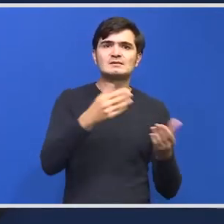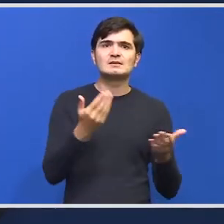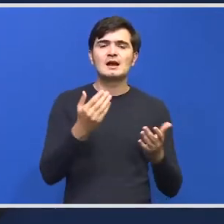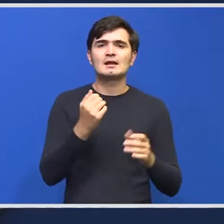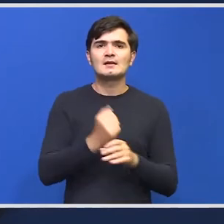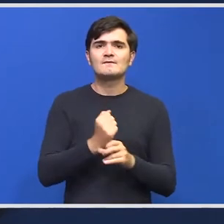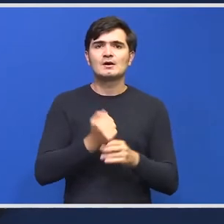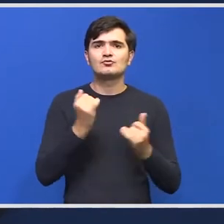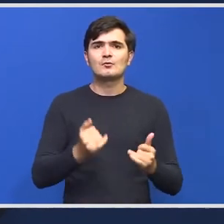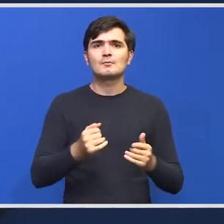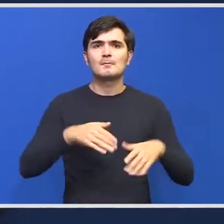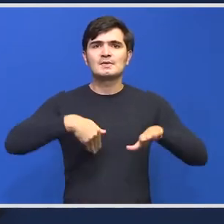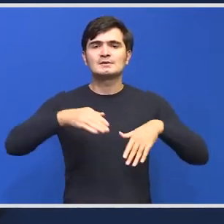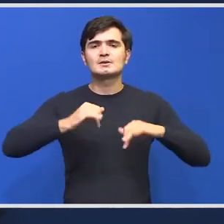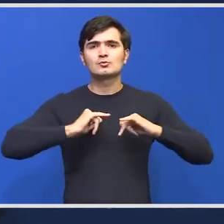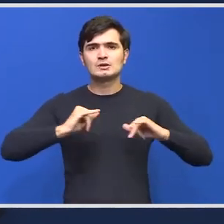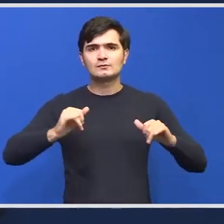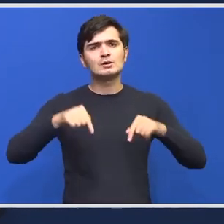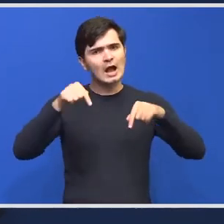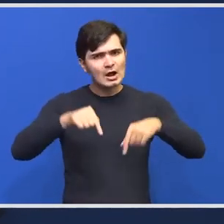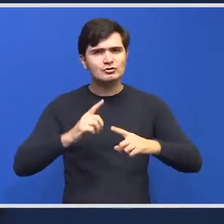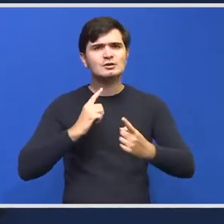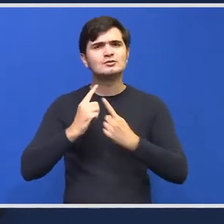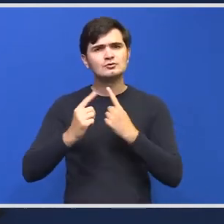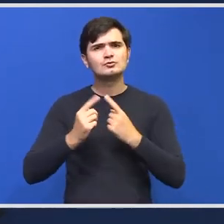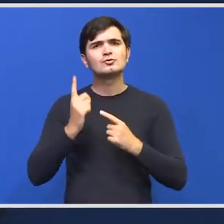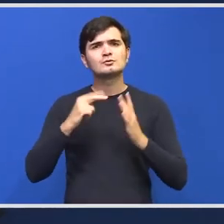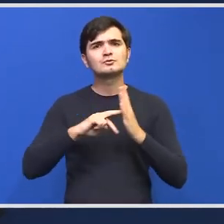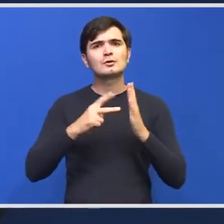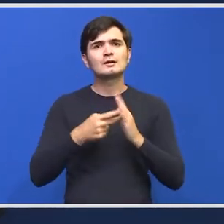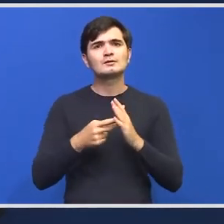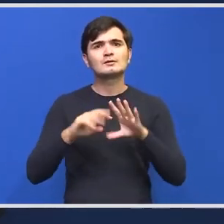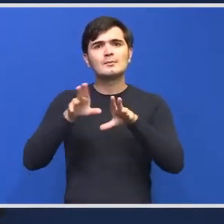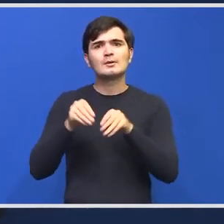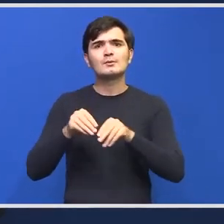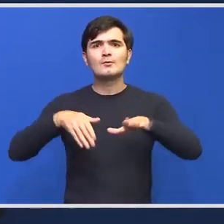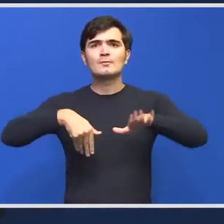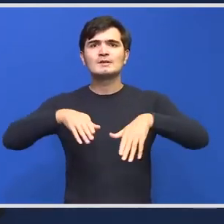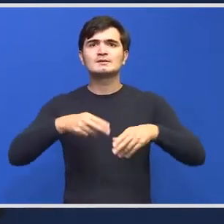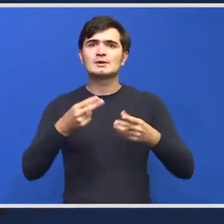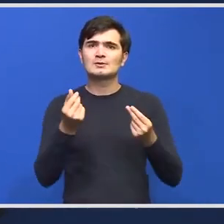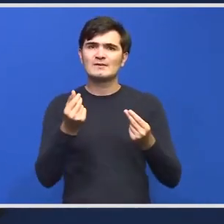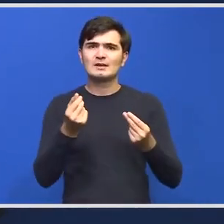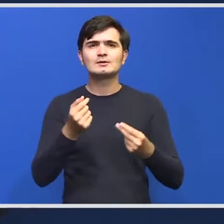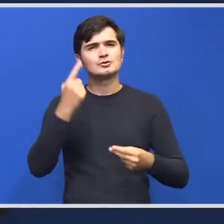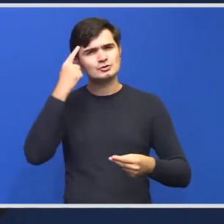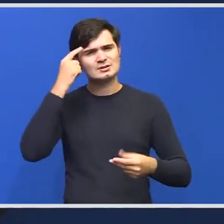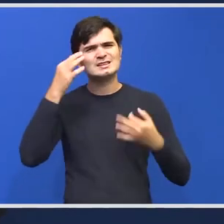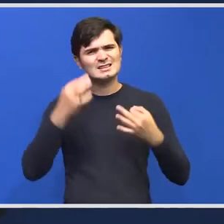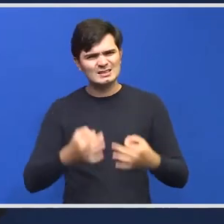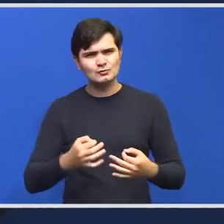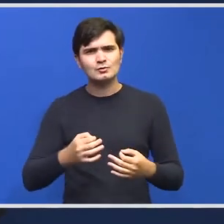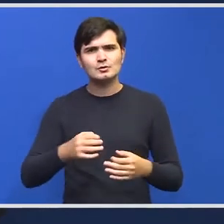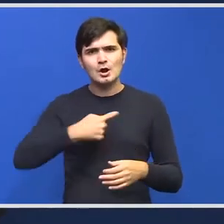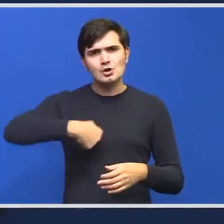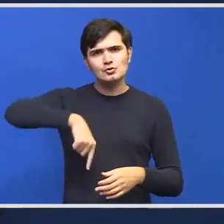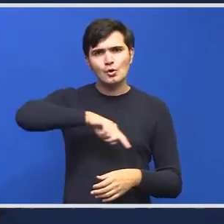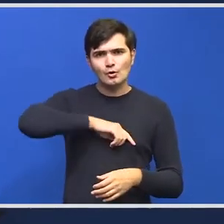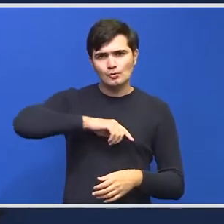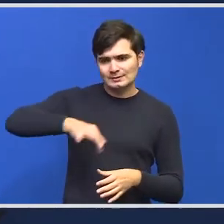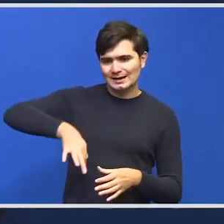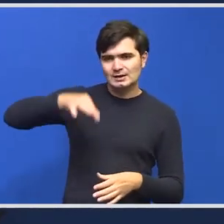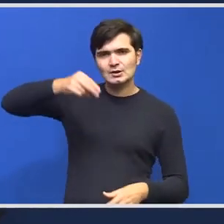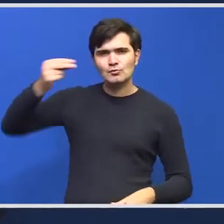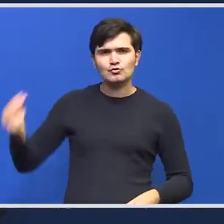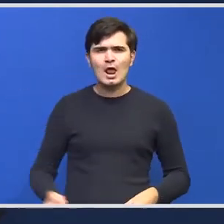derulează Ministerul Dezvoltării. Sigur, aceste discuții vor avea loc cu Ministerul de Finanțe și sunt sigur că vom găsi cele mai bune soluții